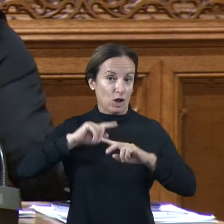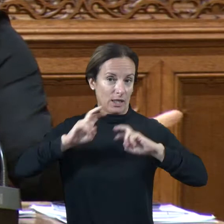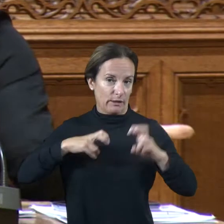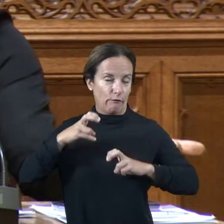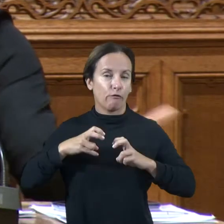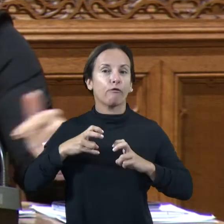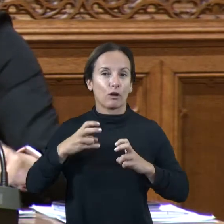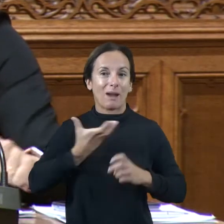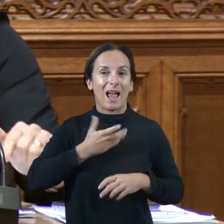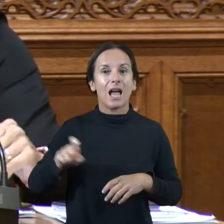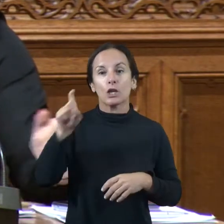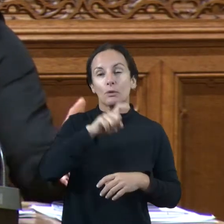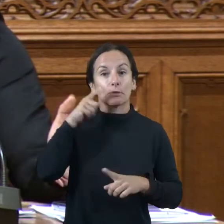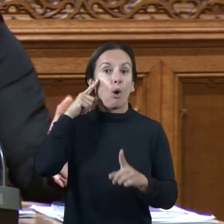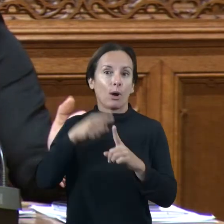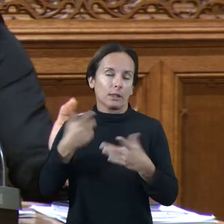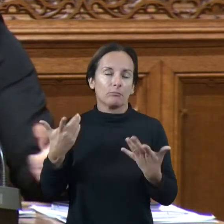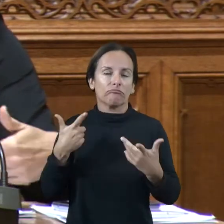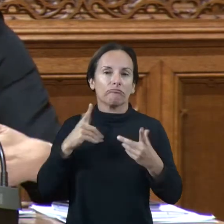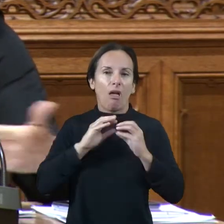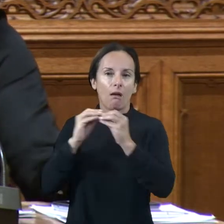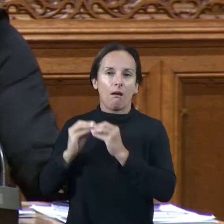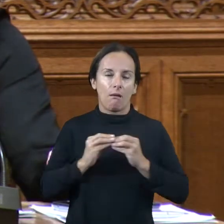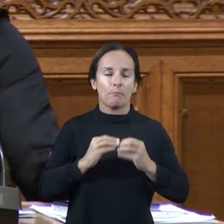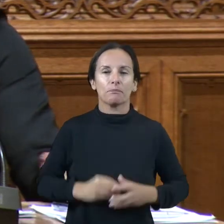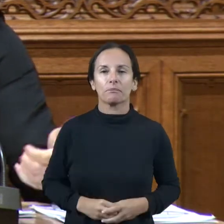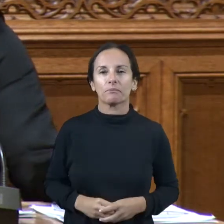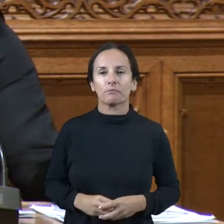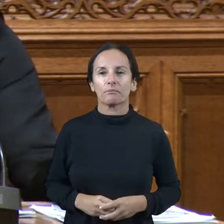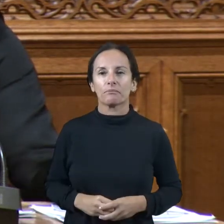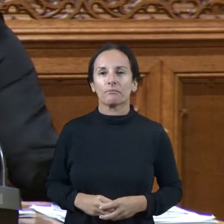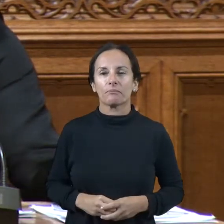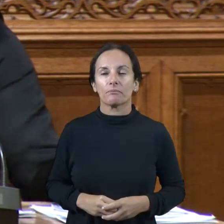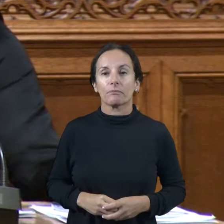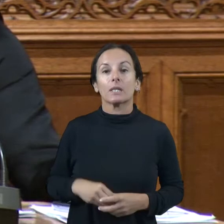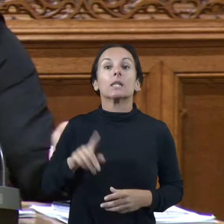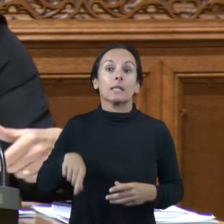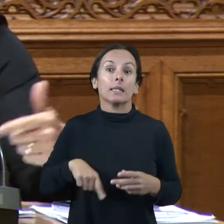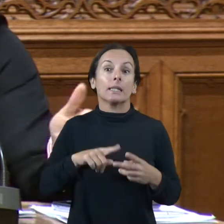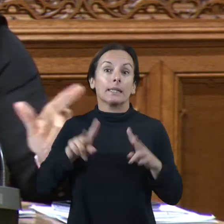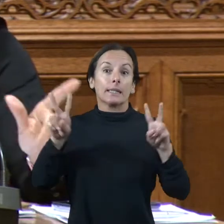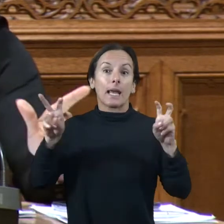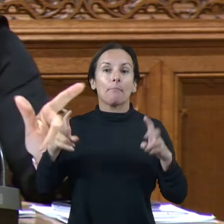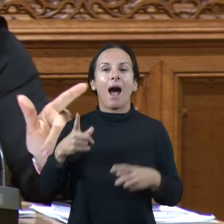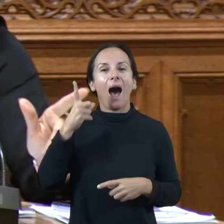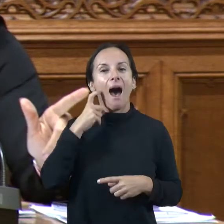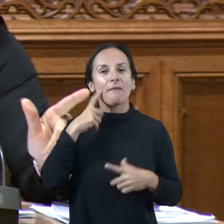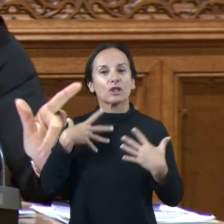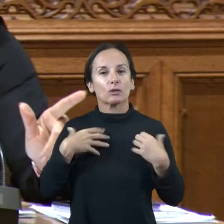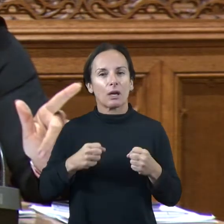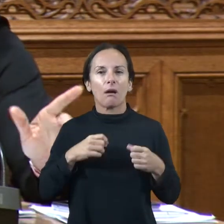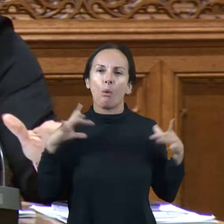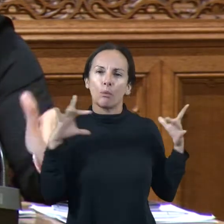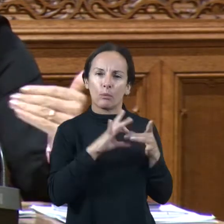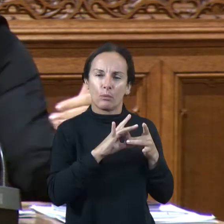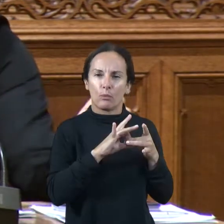tant per part dels ajuntaments com per part de tot el teixit esportiu i també com no amb hàbits saludables que sempre treballant conjuntament amb el servei